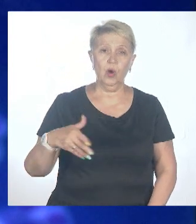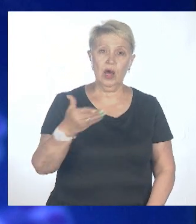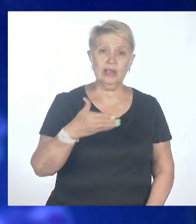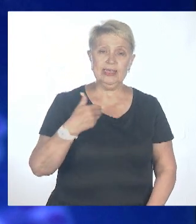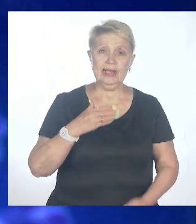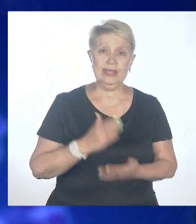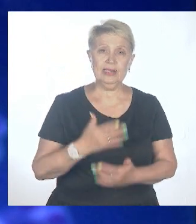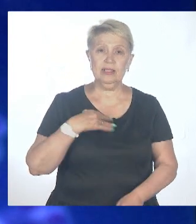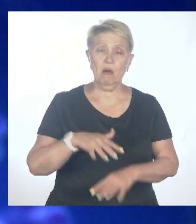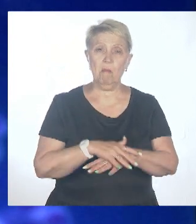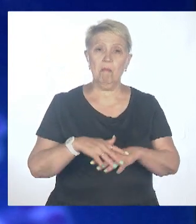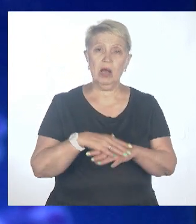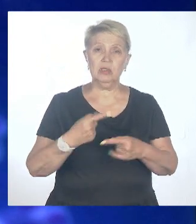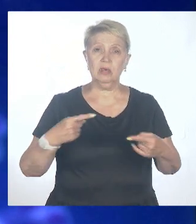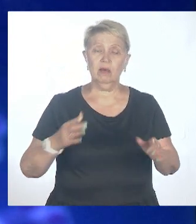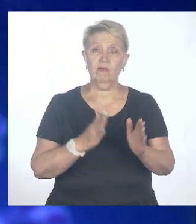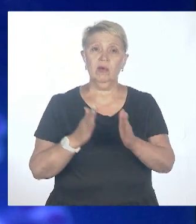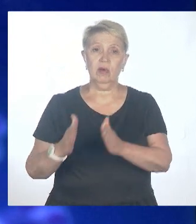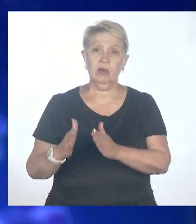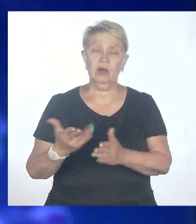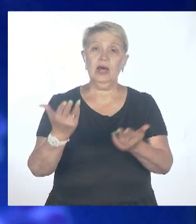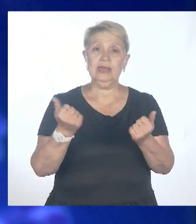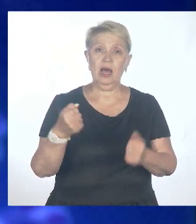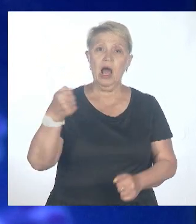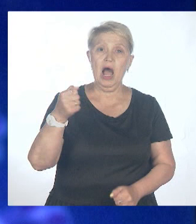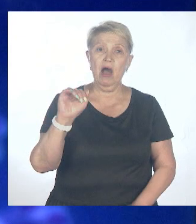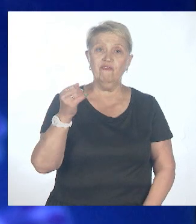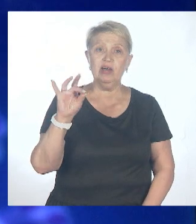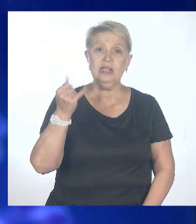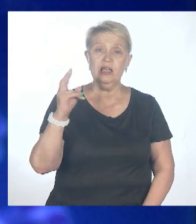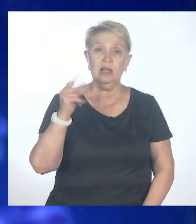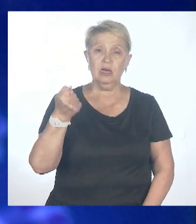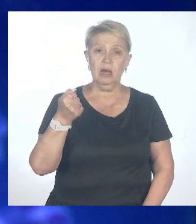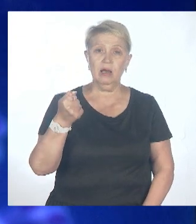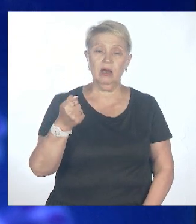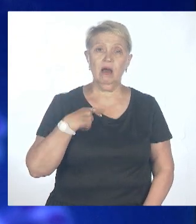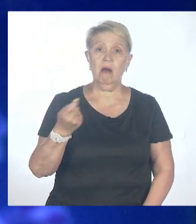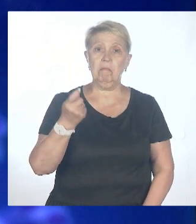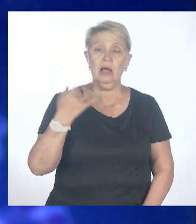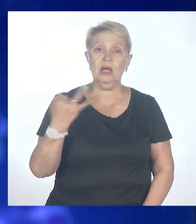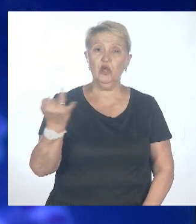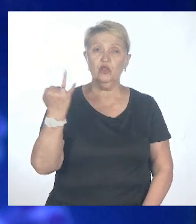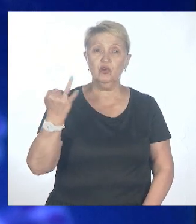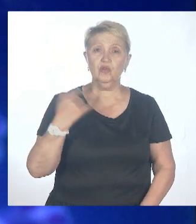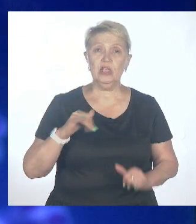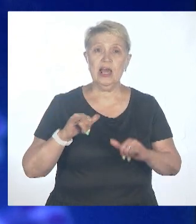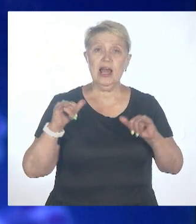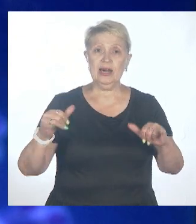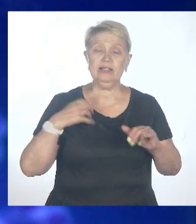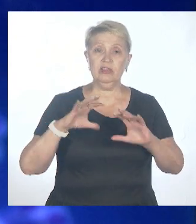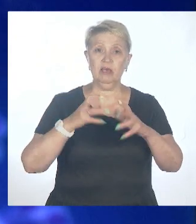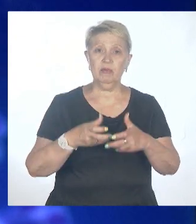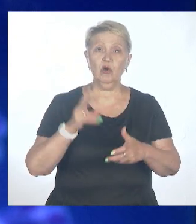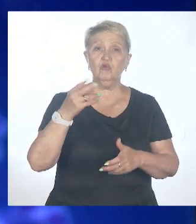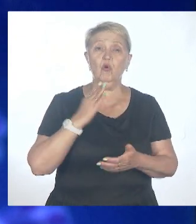вариантов. Да, Африка. Проблема, которой мало интересует развитый мир. По многим причинам, ну, кто туда будет